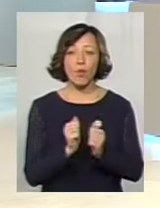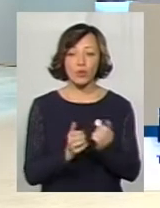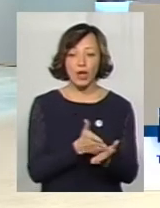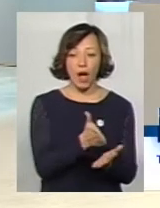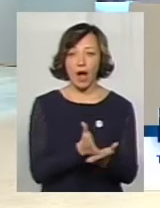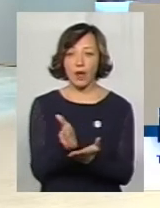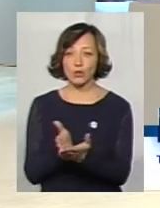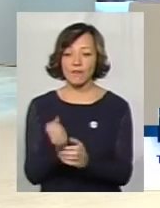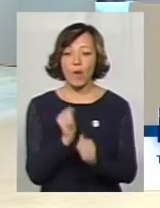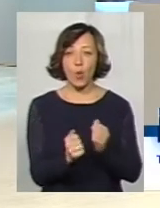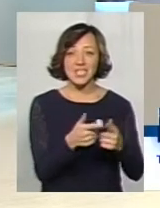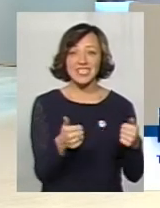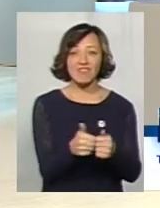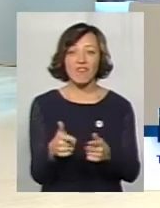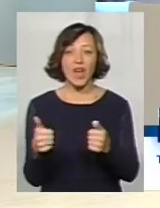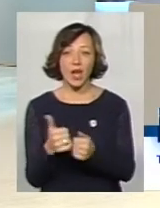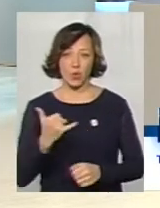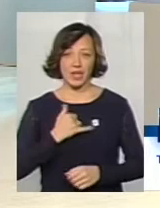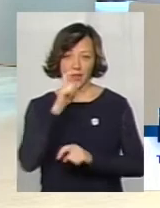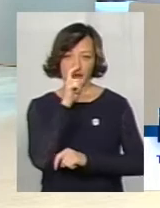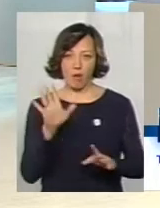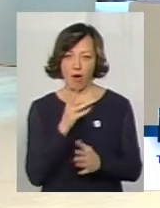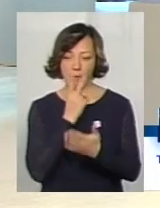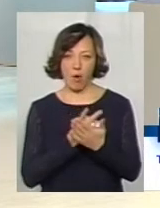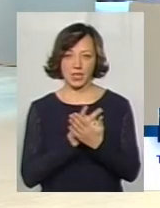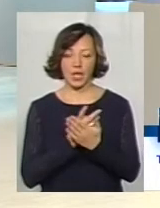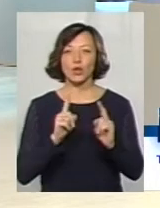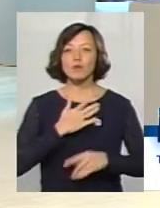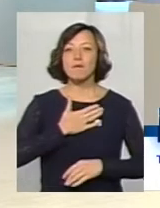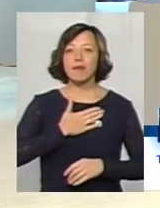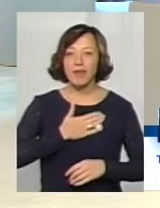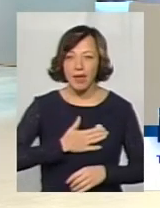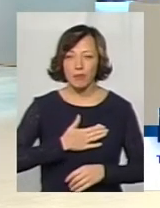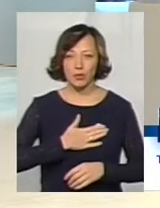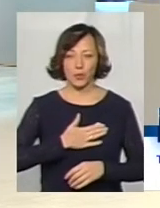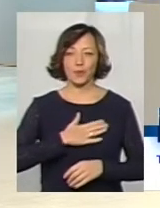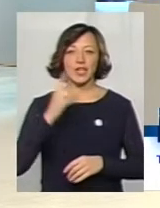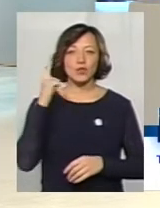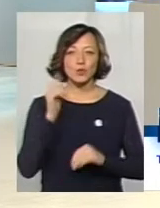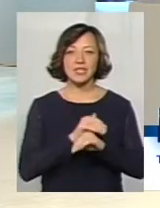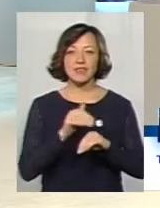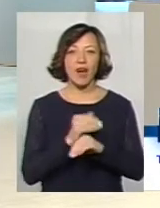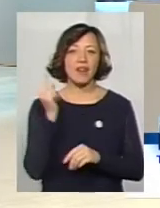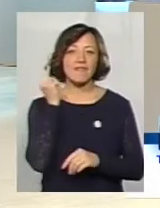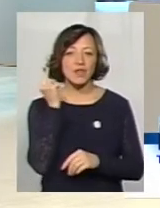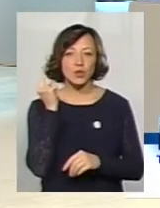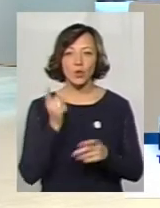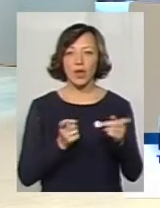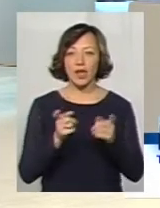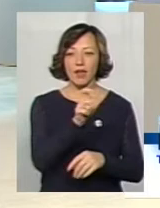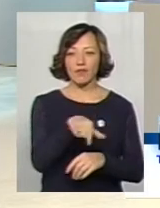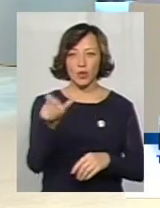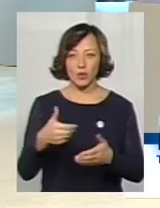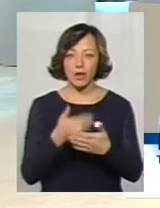галузі, у кожній сфері в нас доволі такі непогані показники, і дуже приємно чути схвальні відгуки з боку